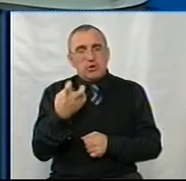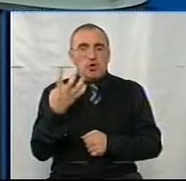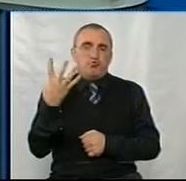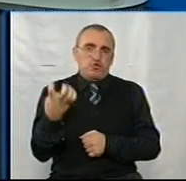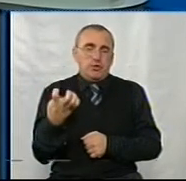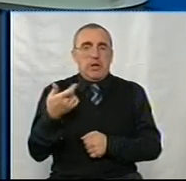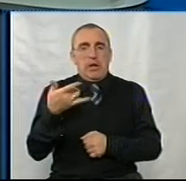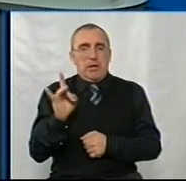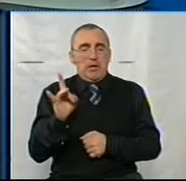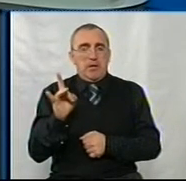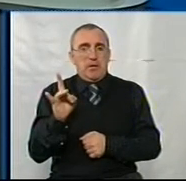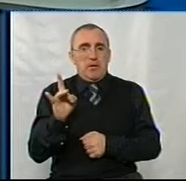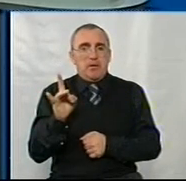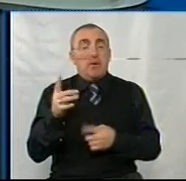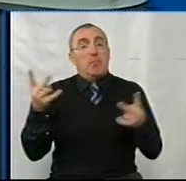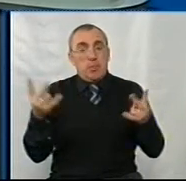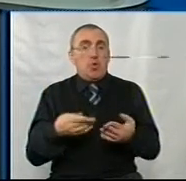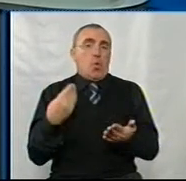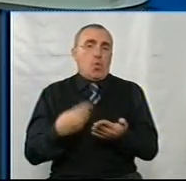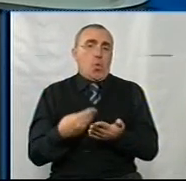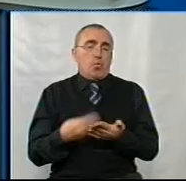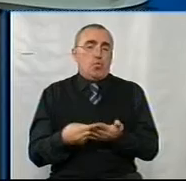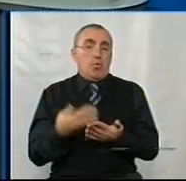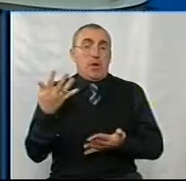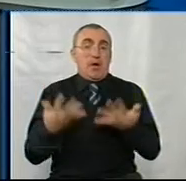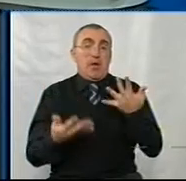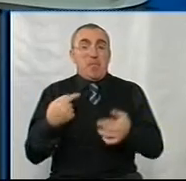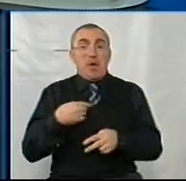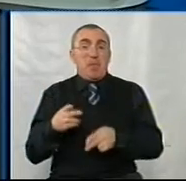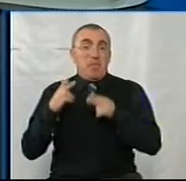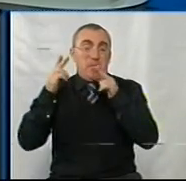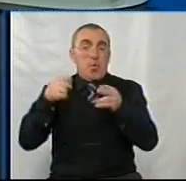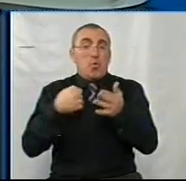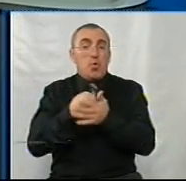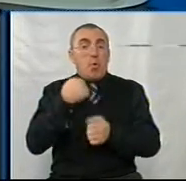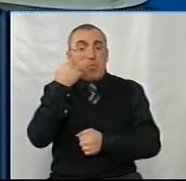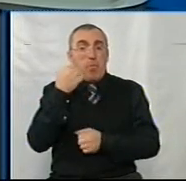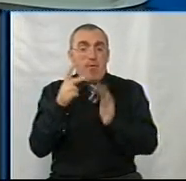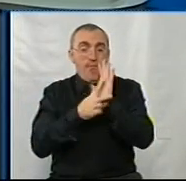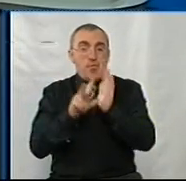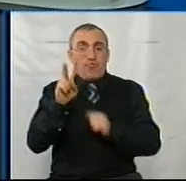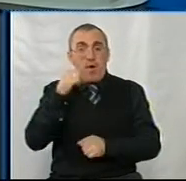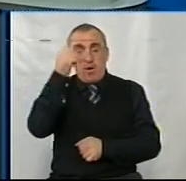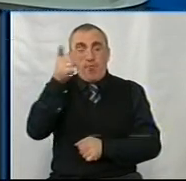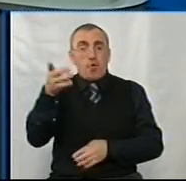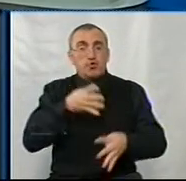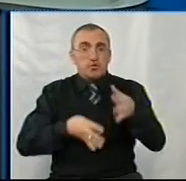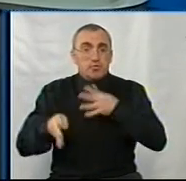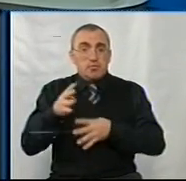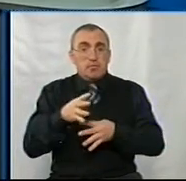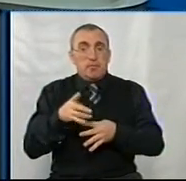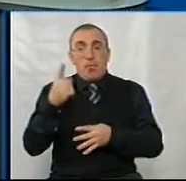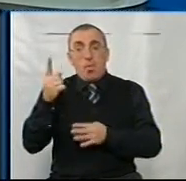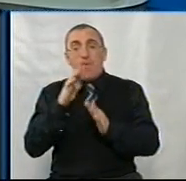гривні. Звісно, потрібні гроші. Якщо ми поїхали до бабушки, їй 82 роки, вона шиє 1